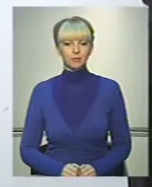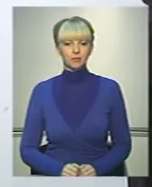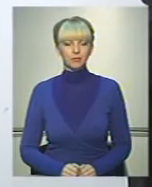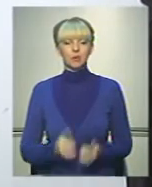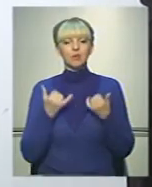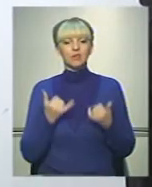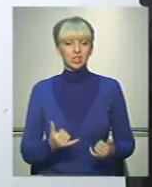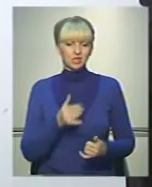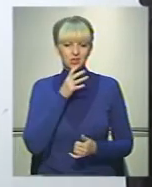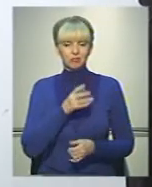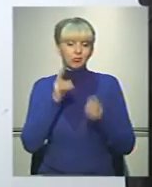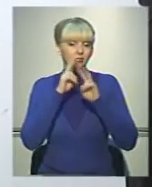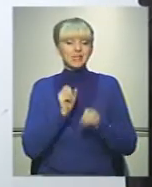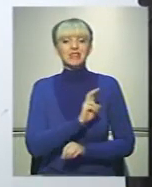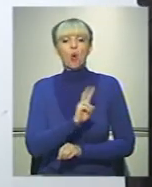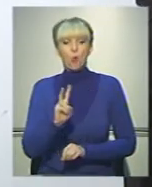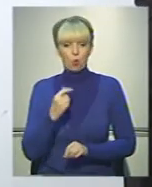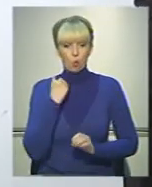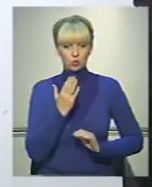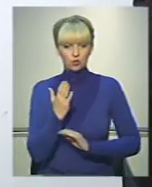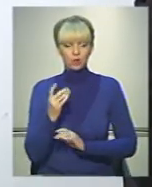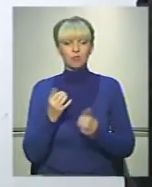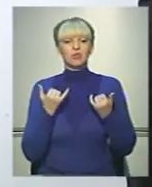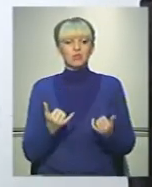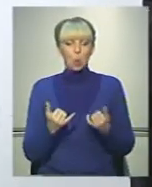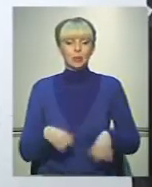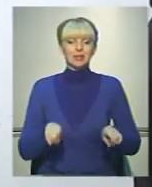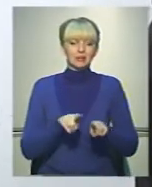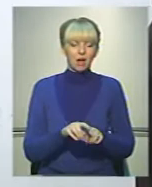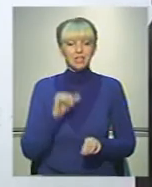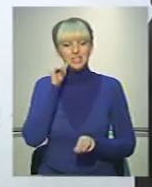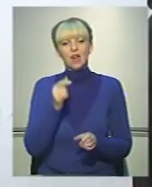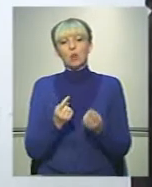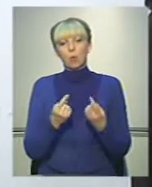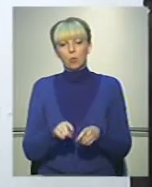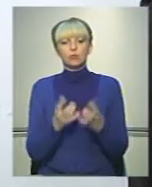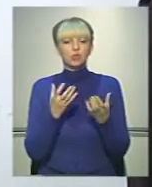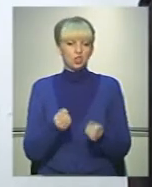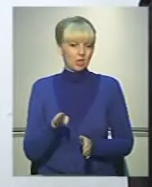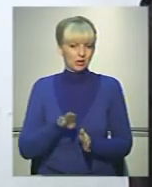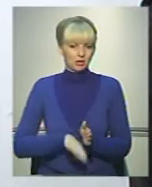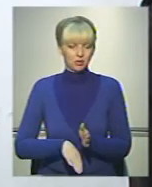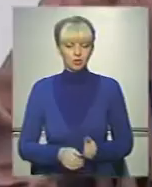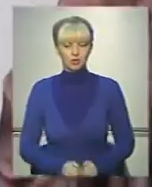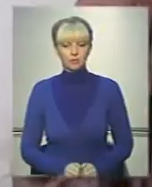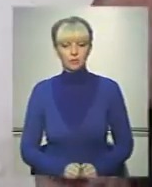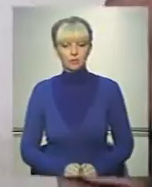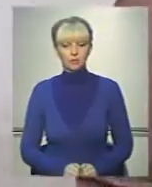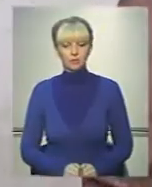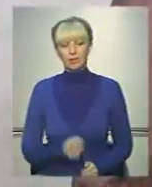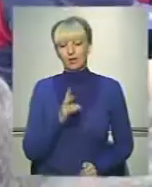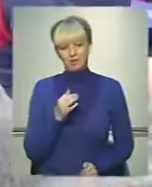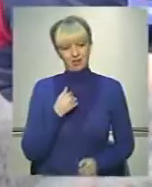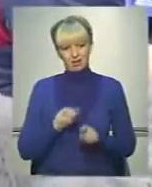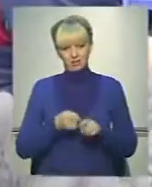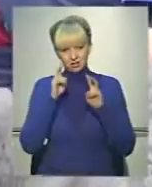У нинішній час не знаєш, за кого голосувати. Бо сьогодні так, завтра по-іншому і ще гірше. Ні, це